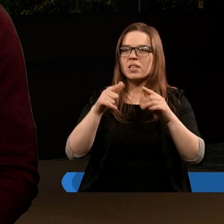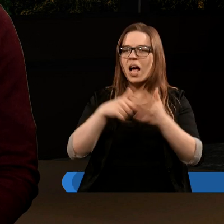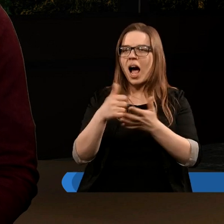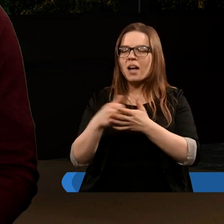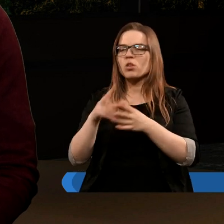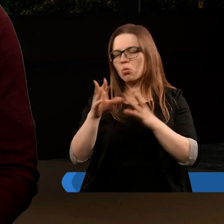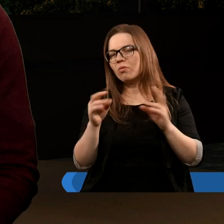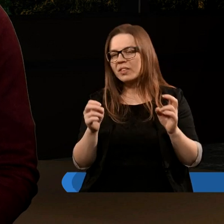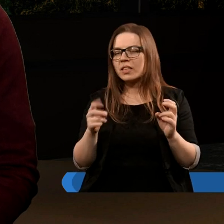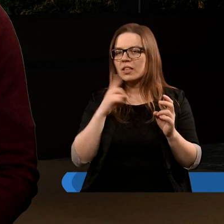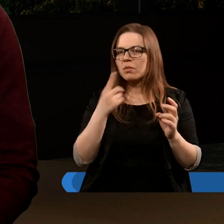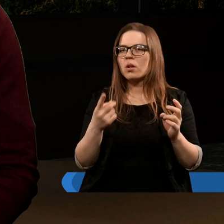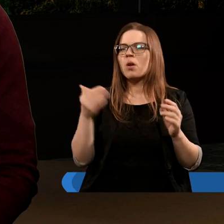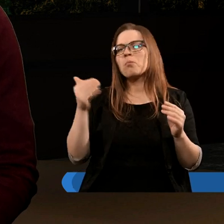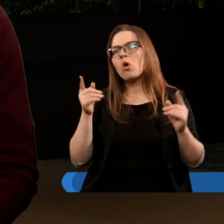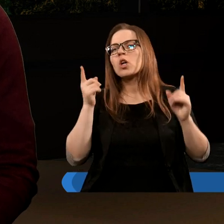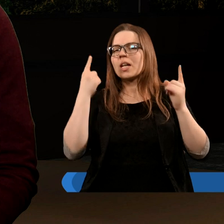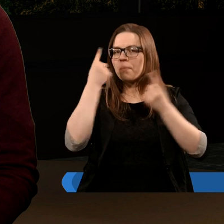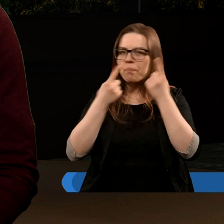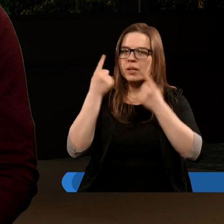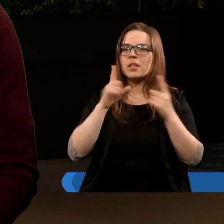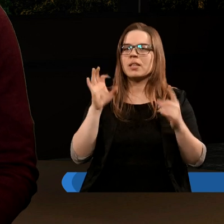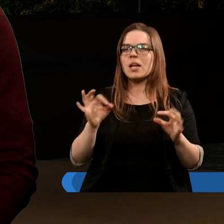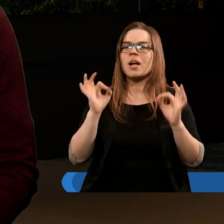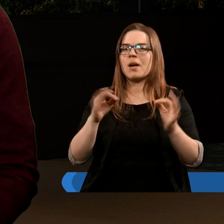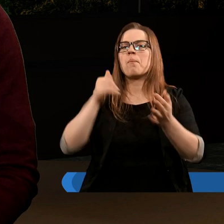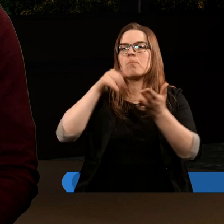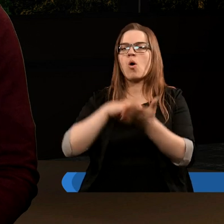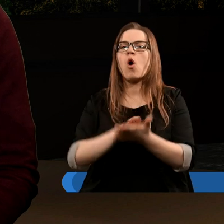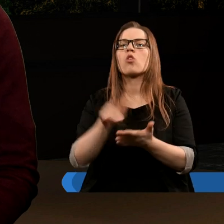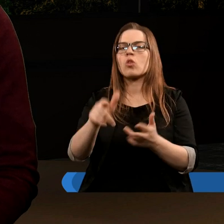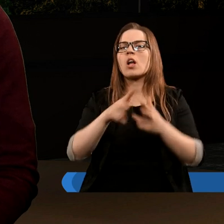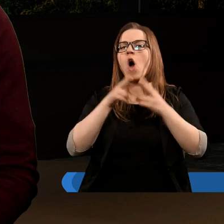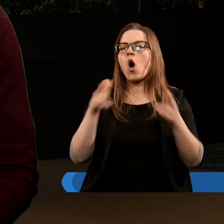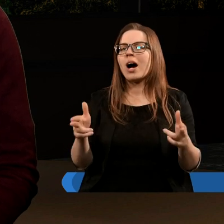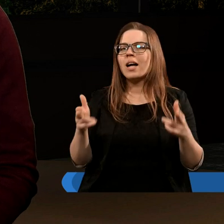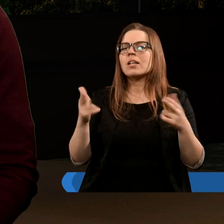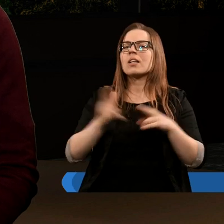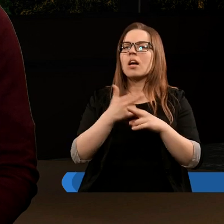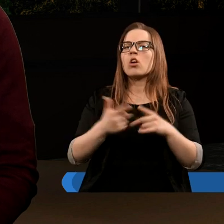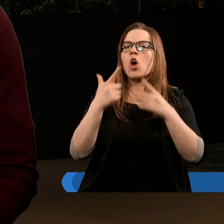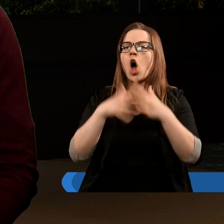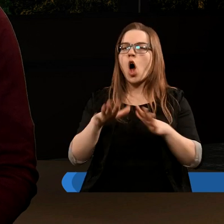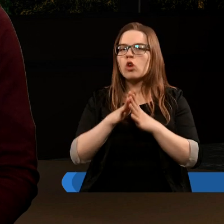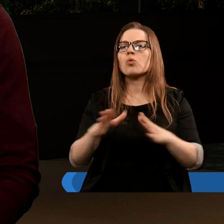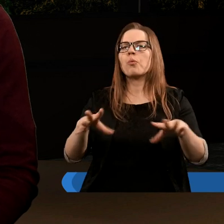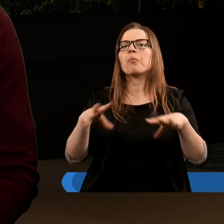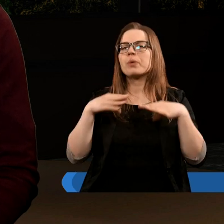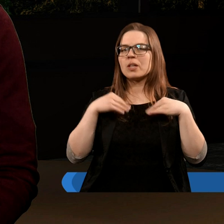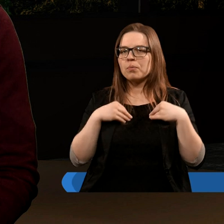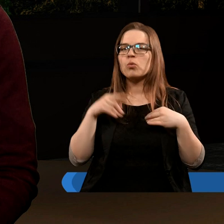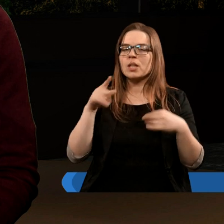aktów, że tak powiem, można uważać za ten początek właśnie tego okresu, kiedy Kościół przyjmuje